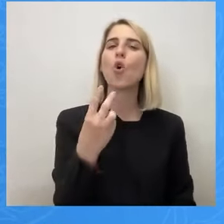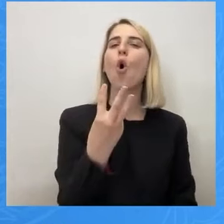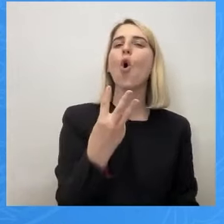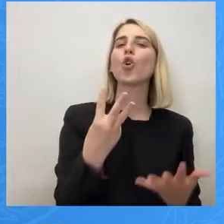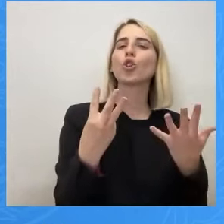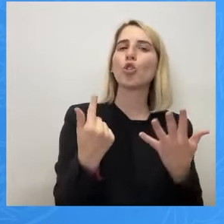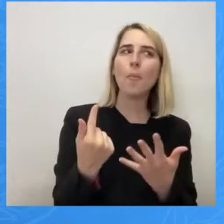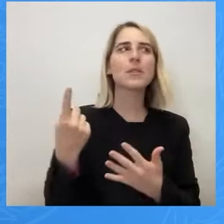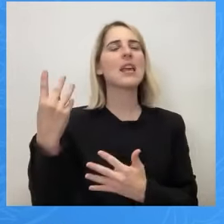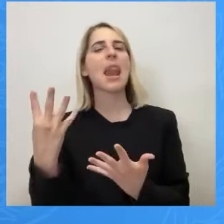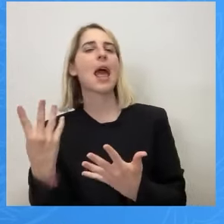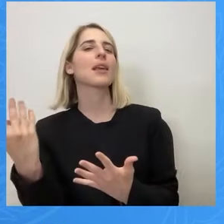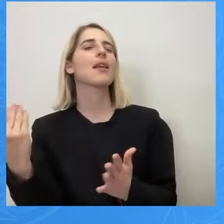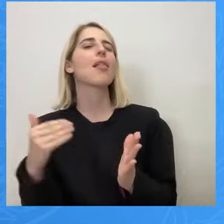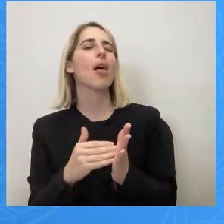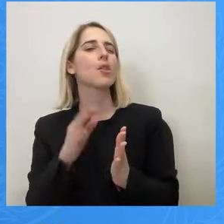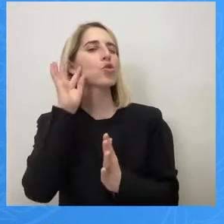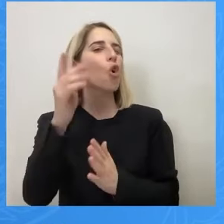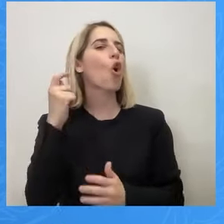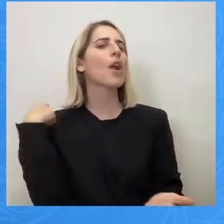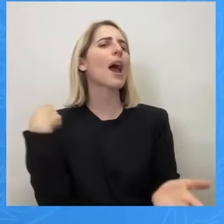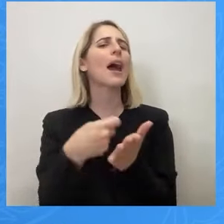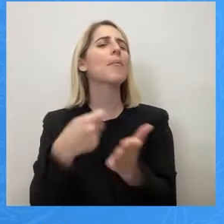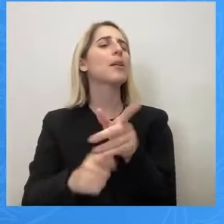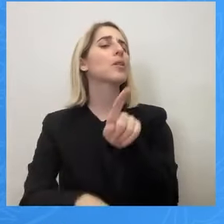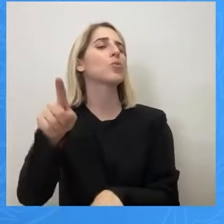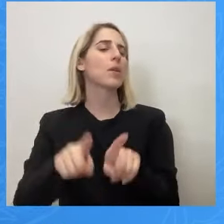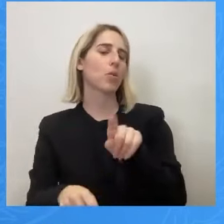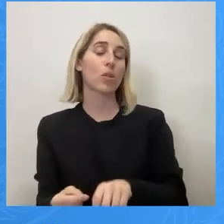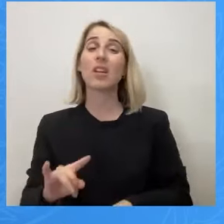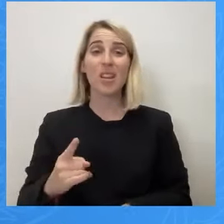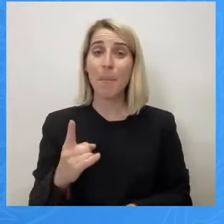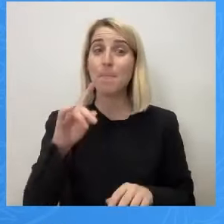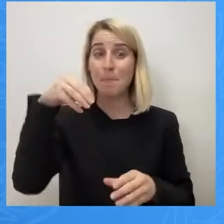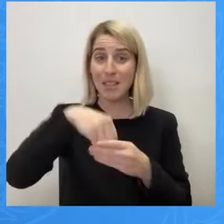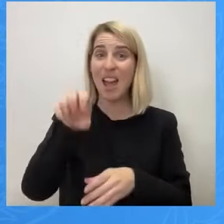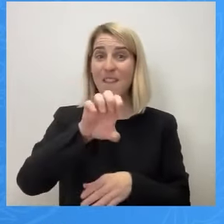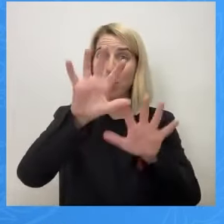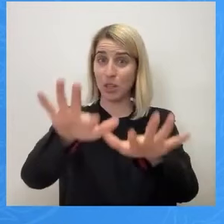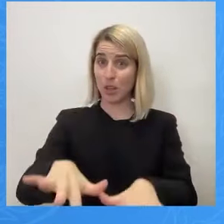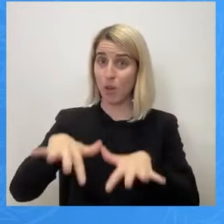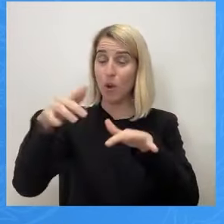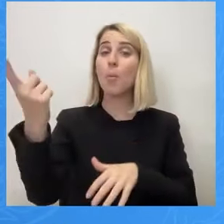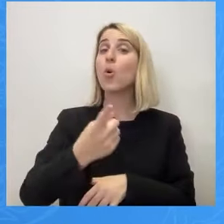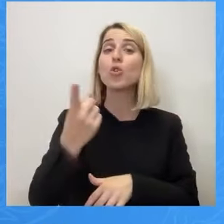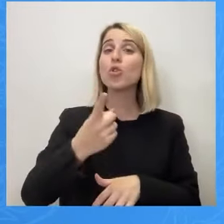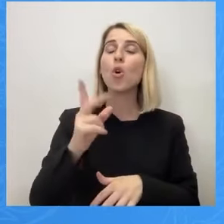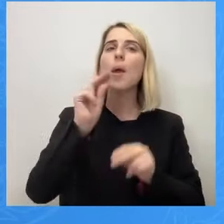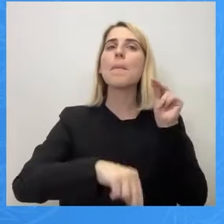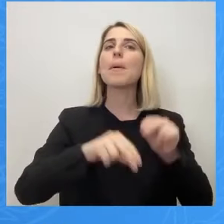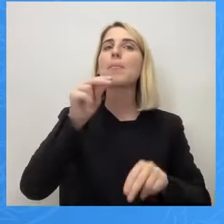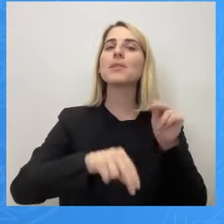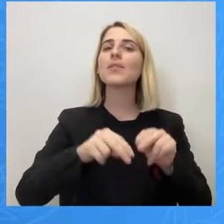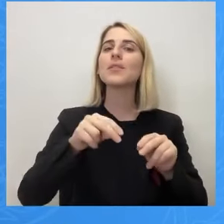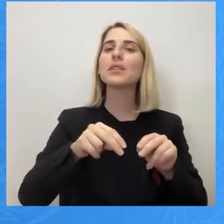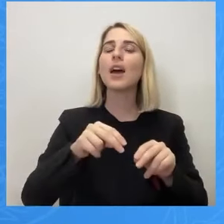συνόδους των ψηφοφοριών στο Ευρωπαϊκό Κοινοβούλιο υπερψήφισαν από κοινού οι ευρωβουλευτές της Νέας Δημοκρατίας του